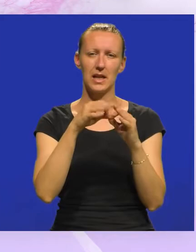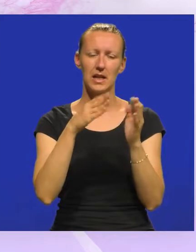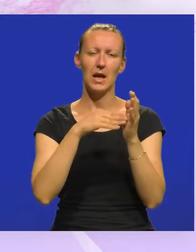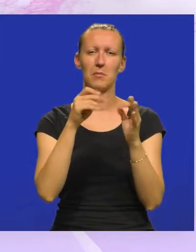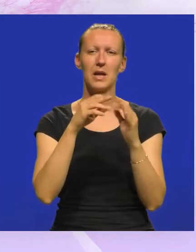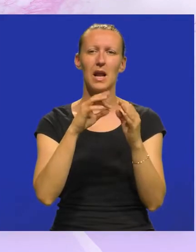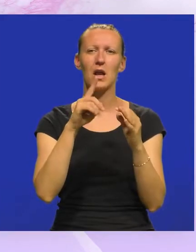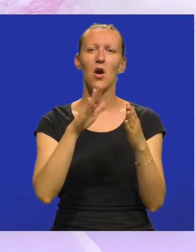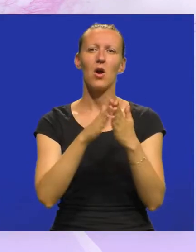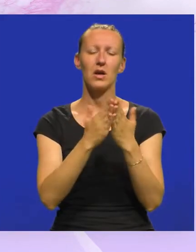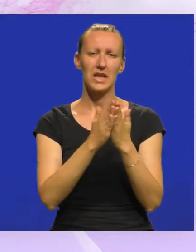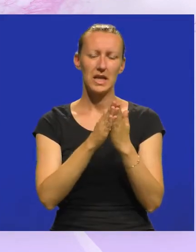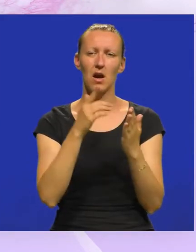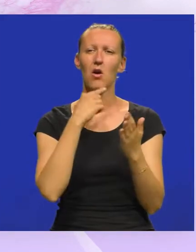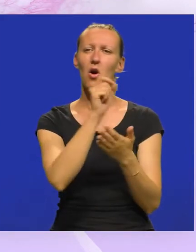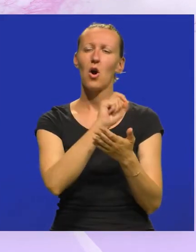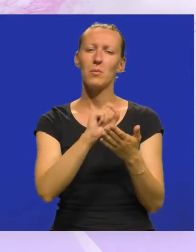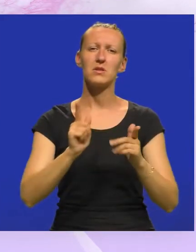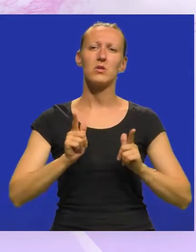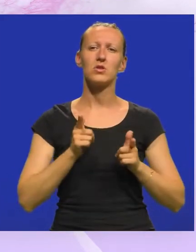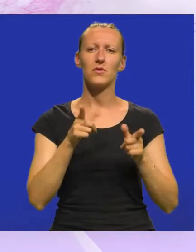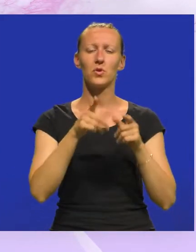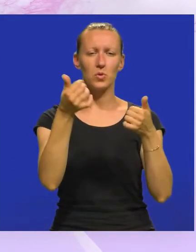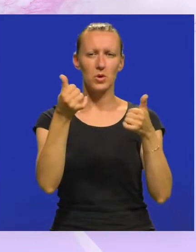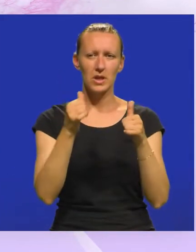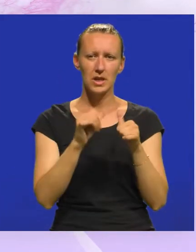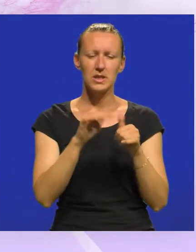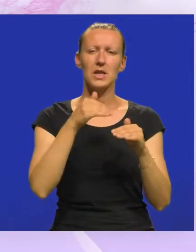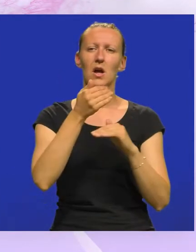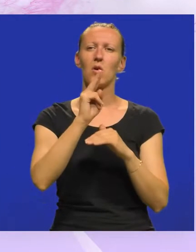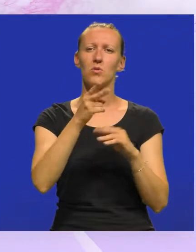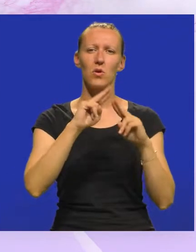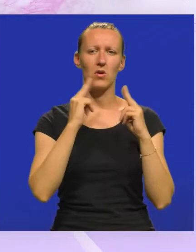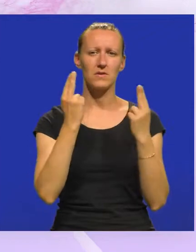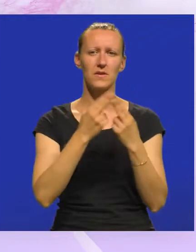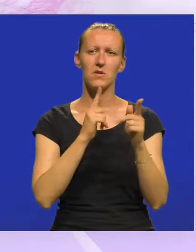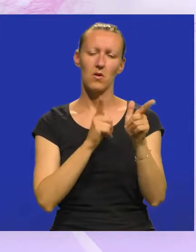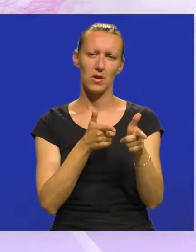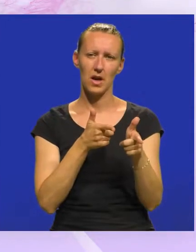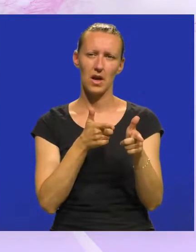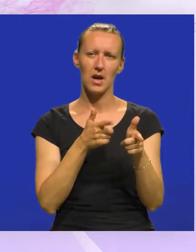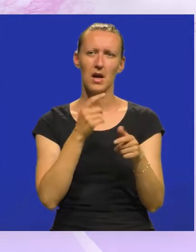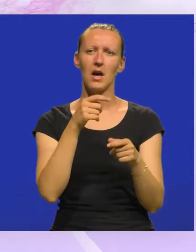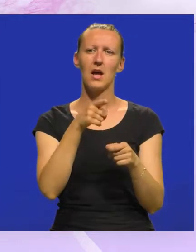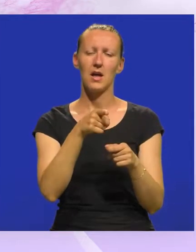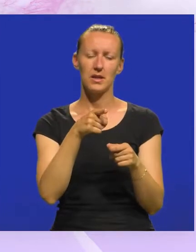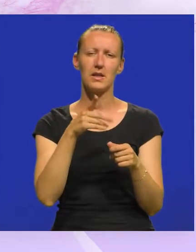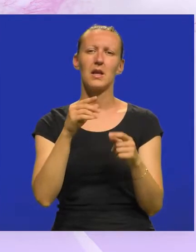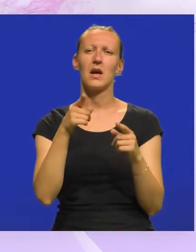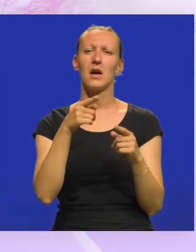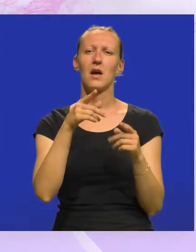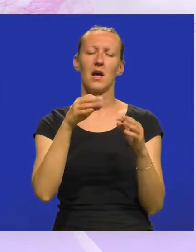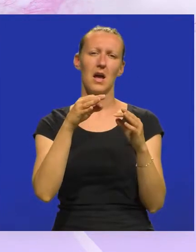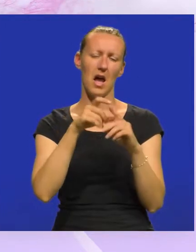Riječ je o sabranim dijelima koja opisuju život u Istri nakon drugog svjetskog rata. Losterija de la Parencana,